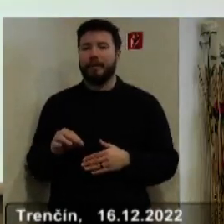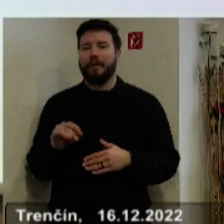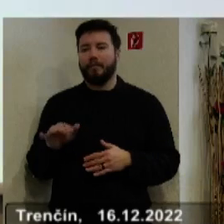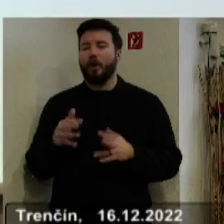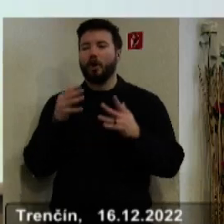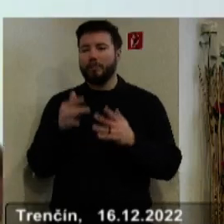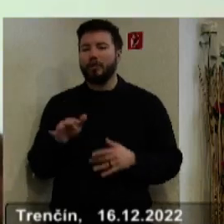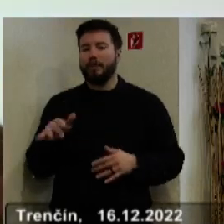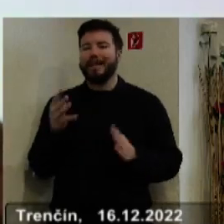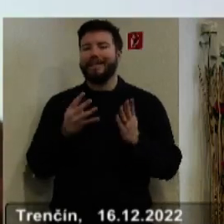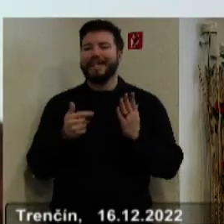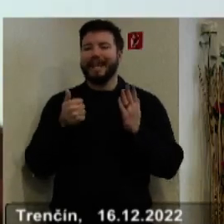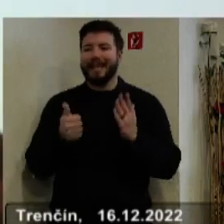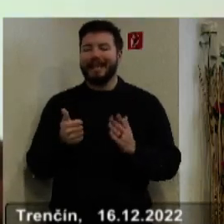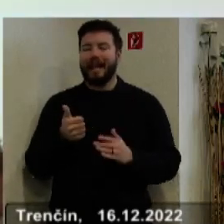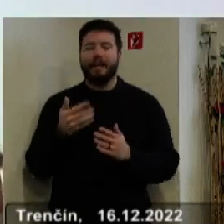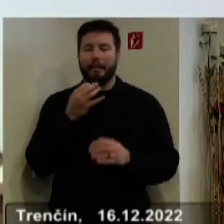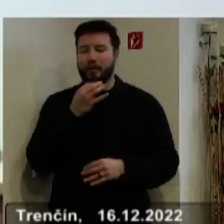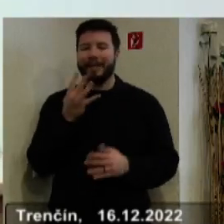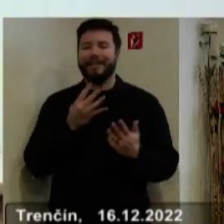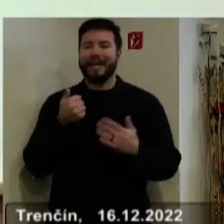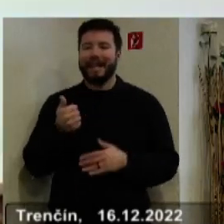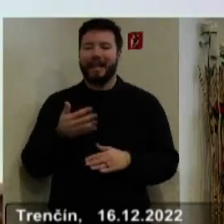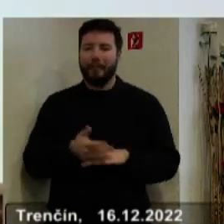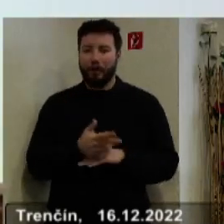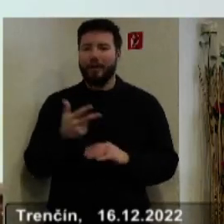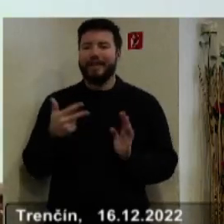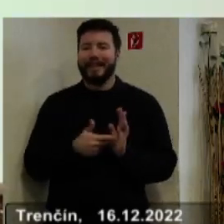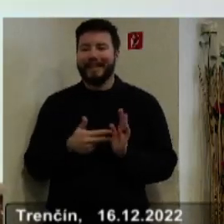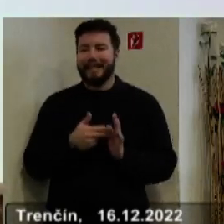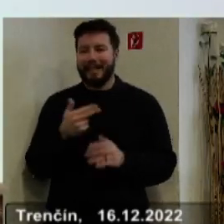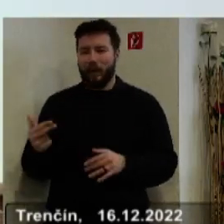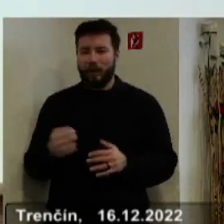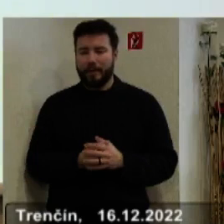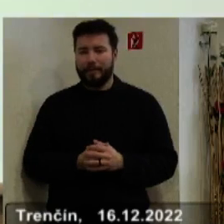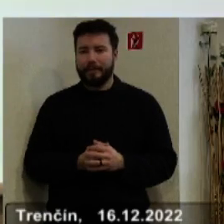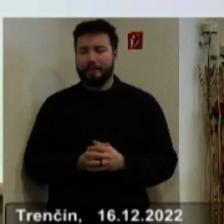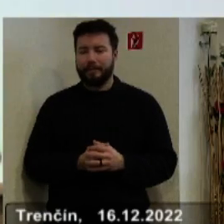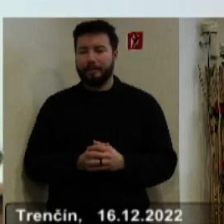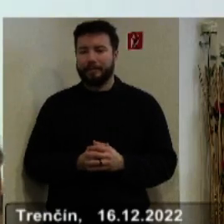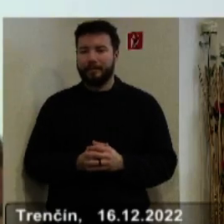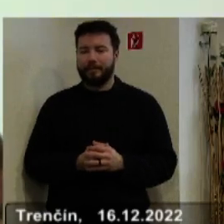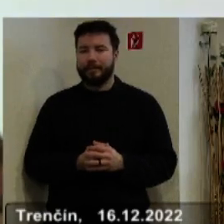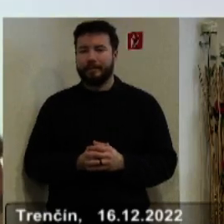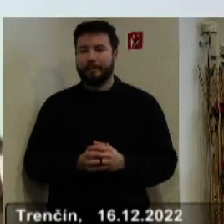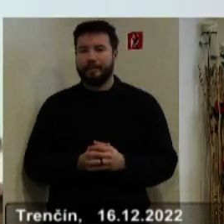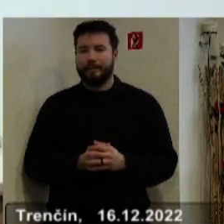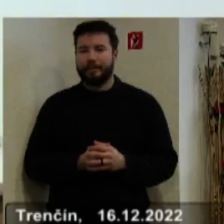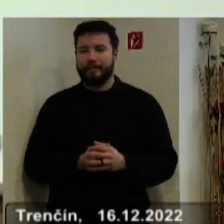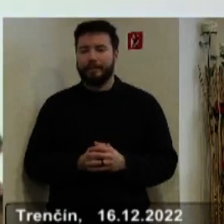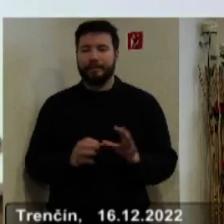rozpočtované vo výške 91 miliónov 3 tisíc eur. Čo sa týka rozpočtu